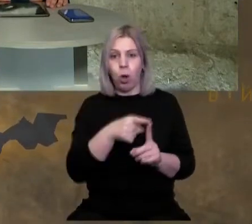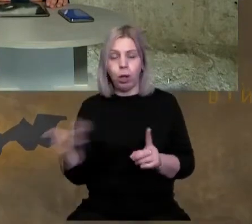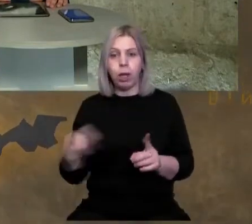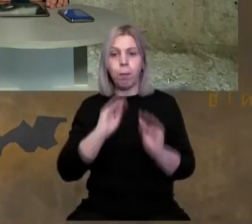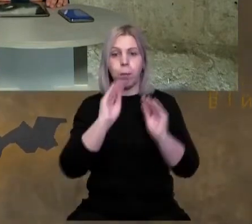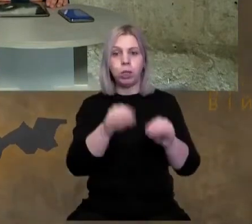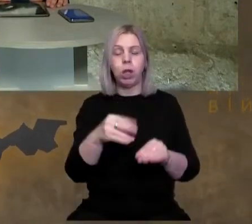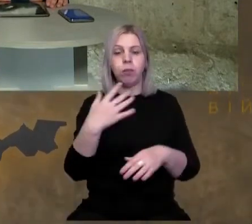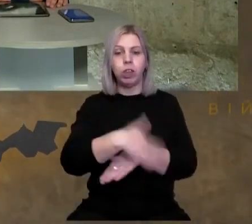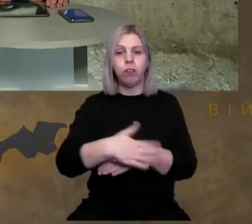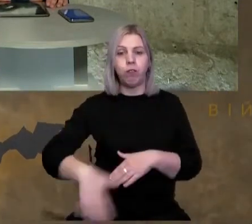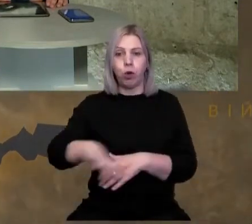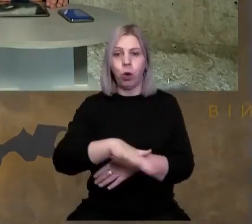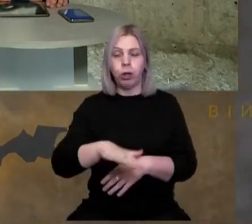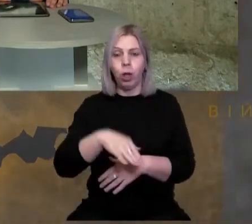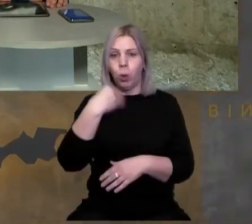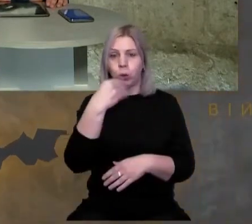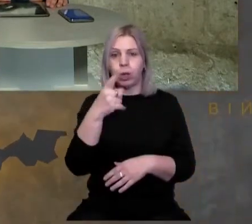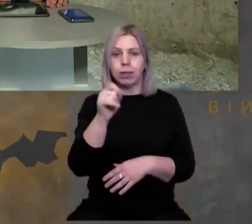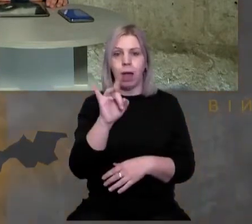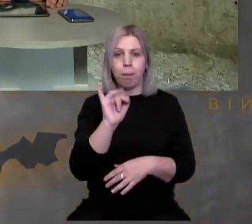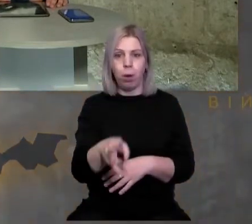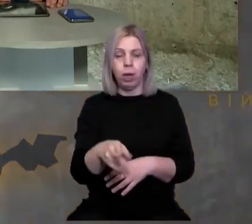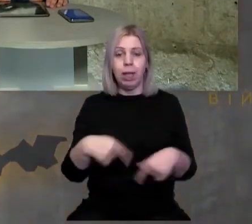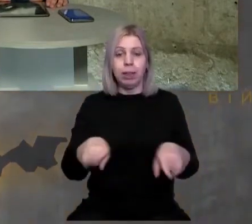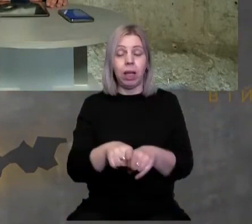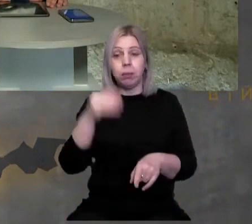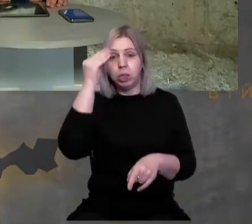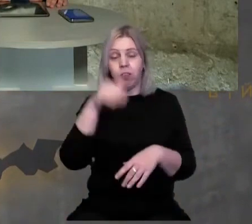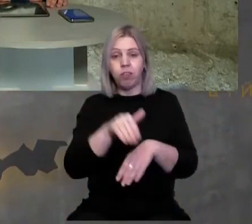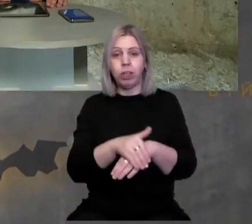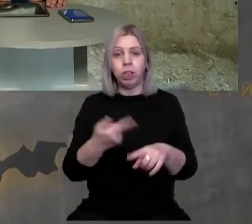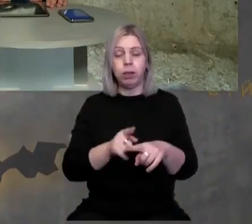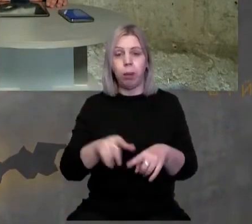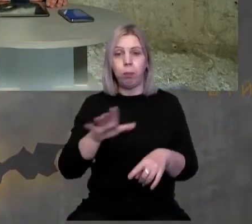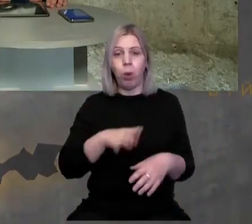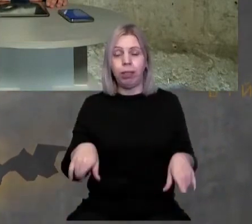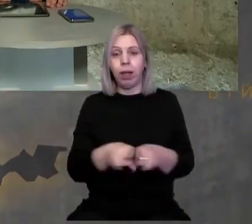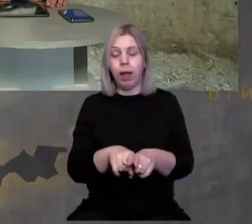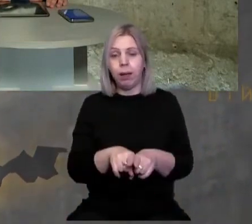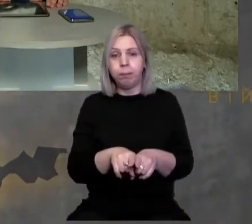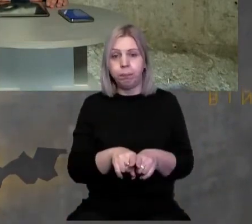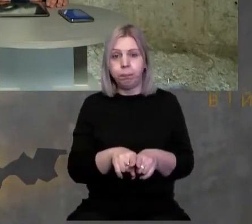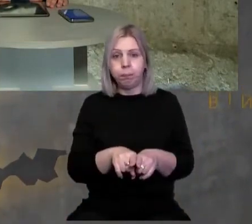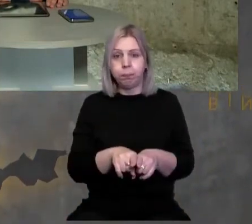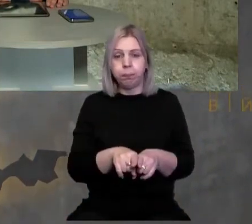поставили у двор'ї Ужгородського замку. Таким чином, фактично, це була така